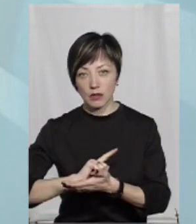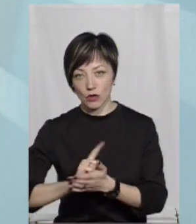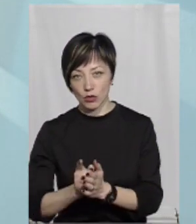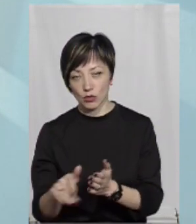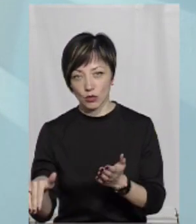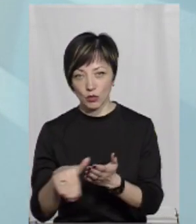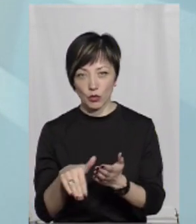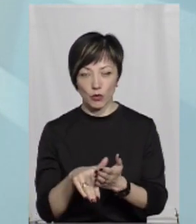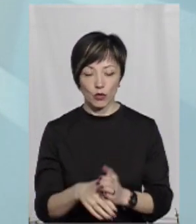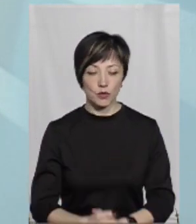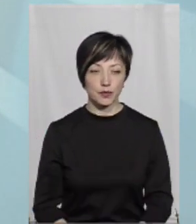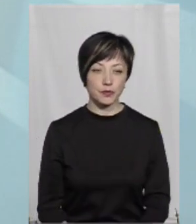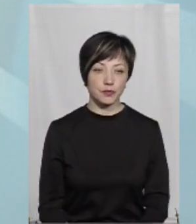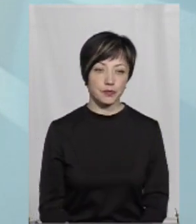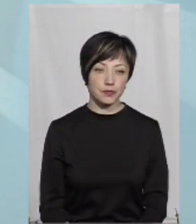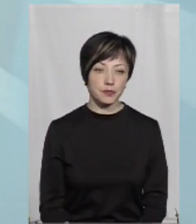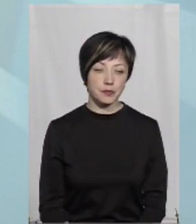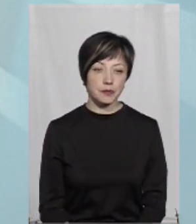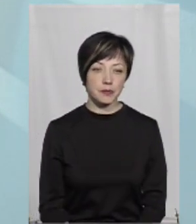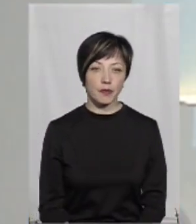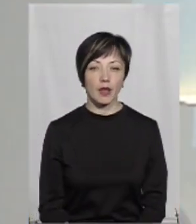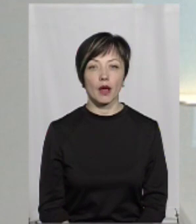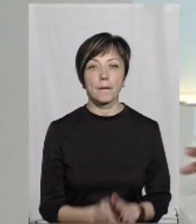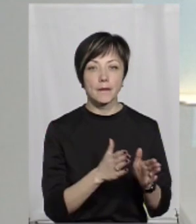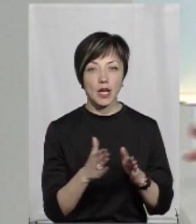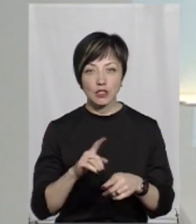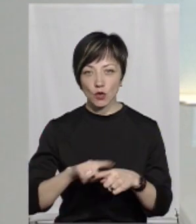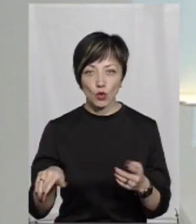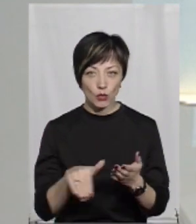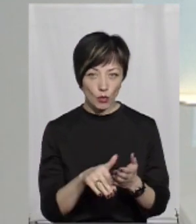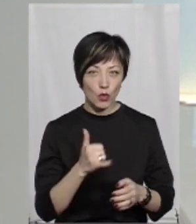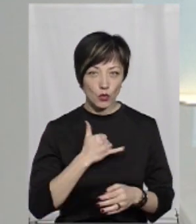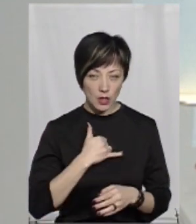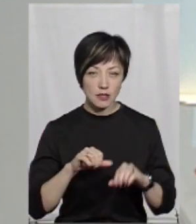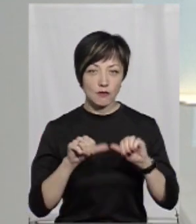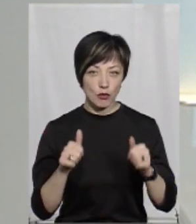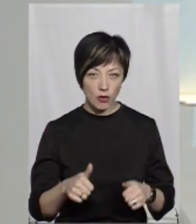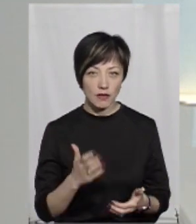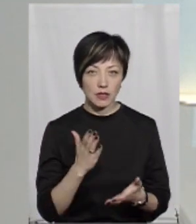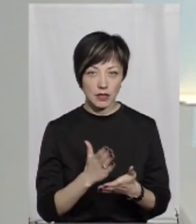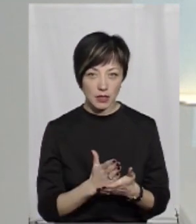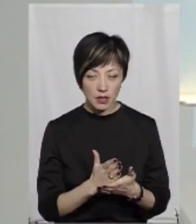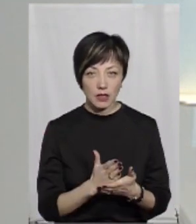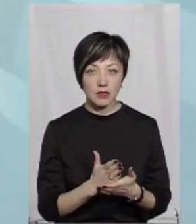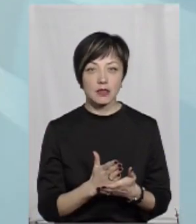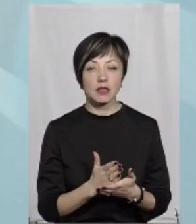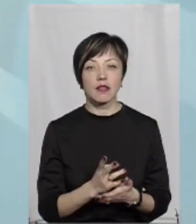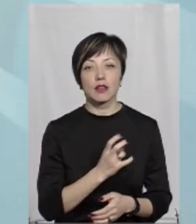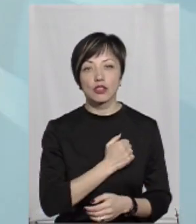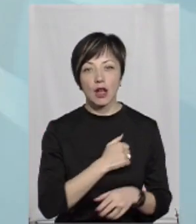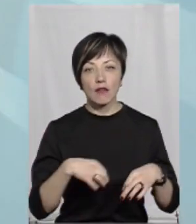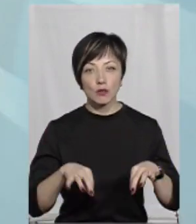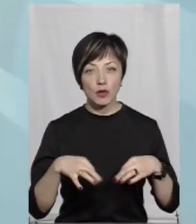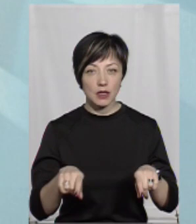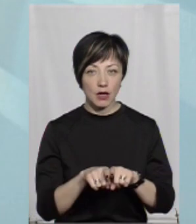або швидку допомогу. Мережа швидкої допомоги у нас в області сформована. У сформовано, на жаль,